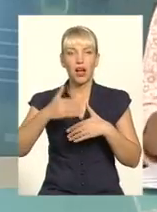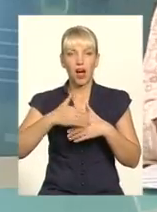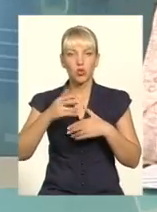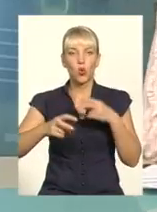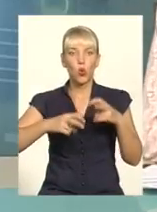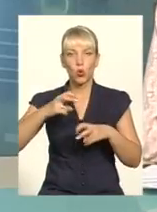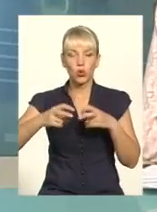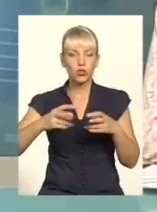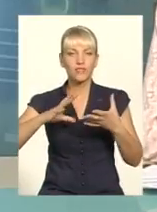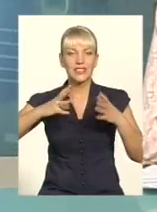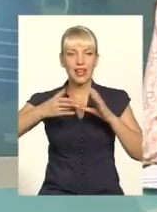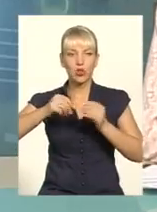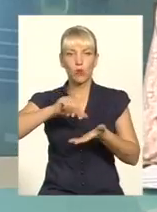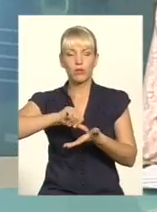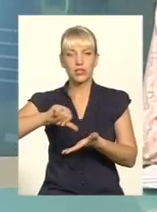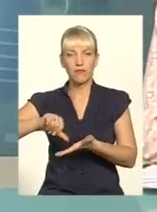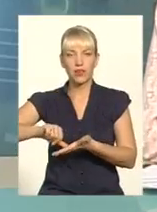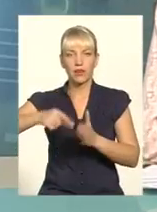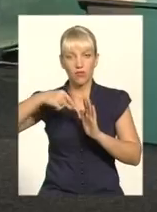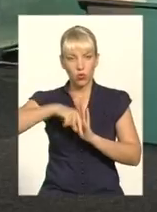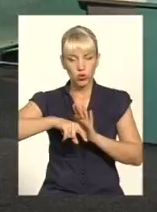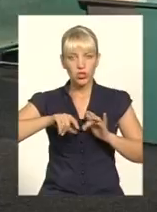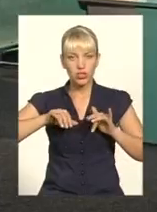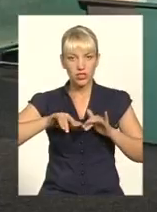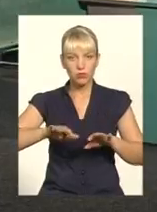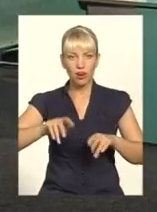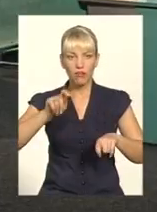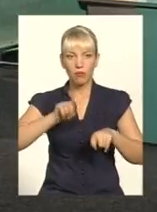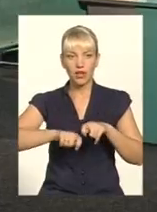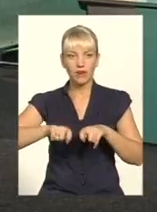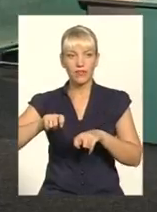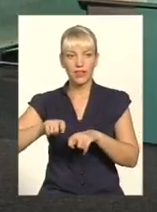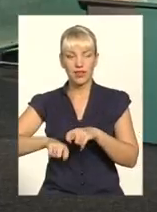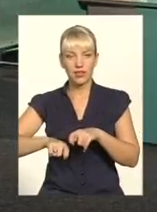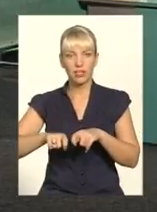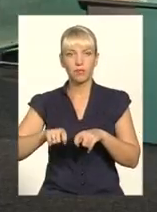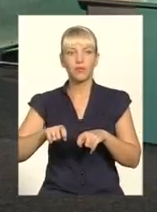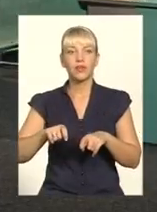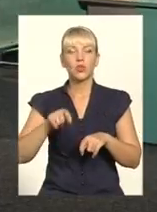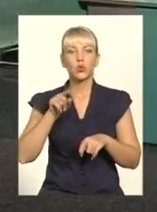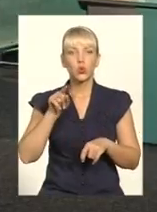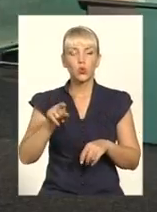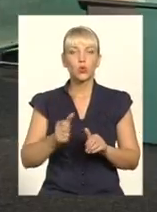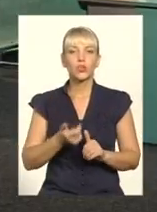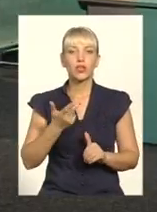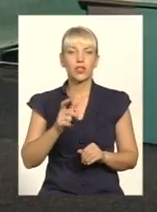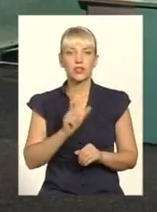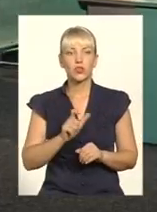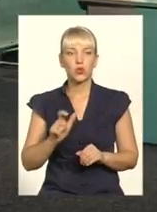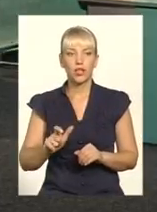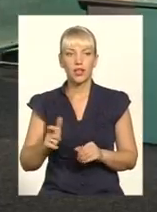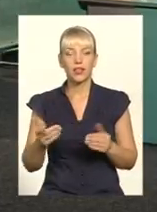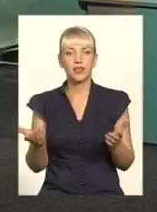загалом представниками внутрішніх справ перевірити ту кількість людей, яка